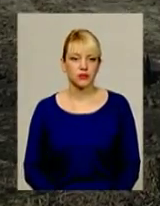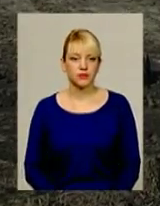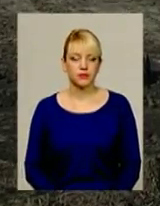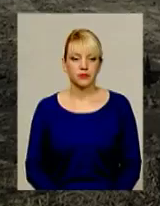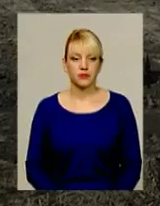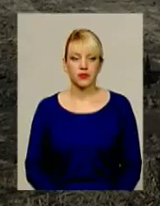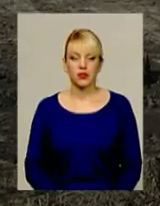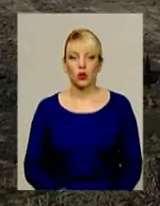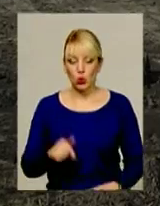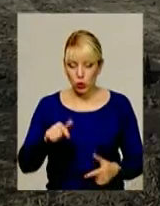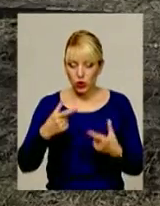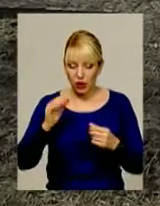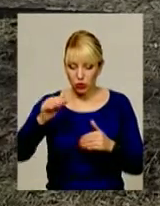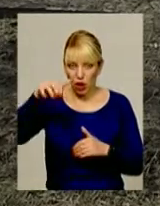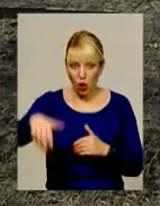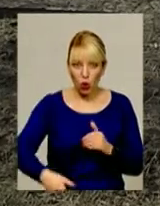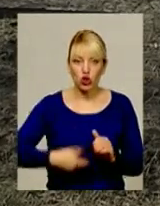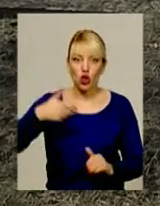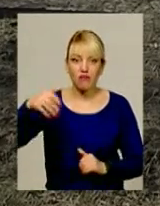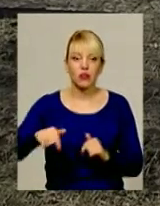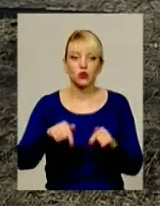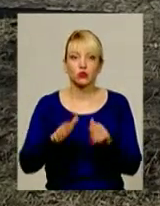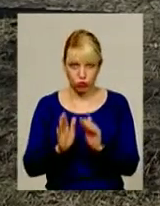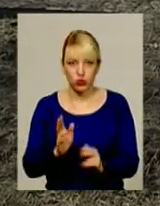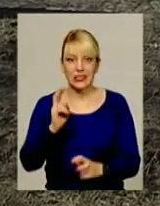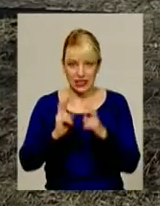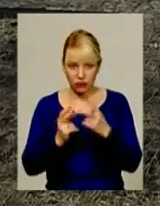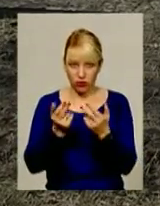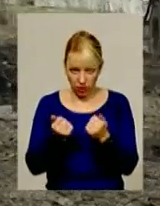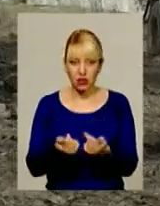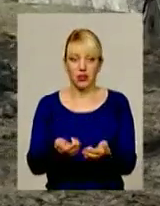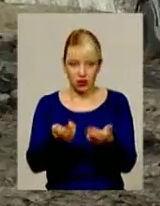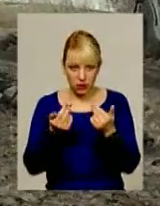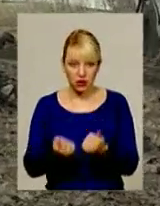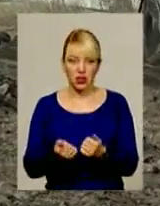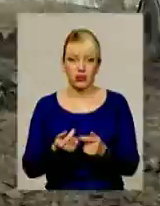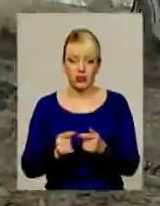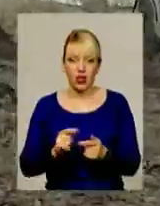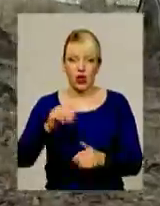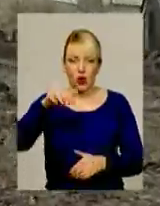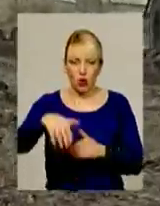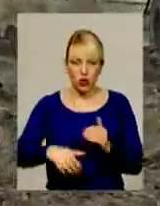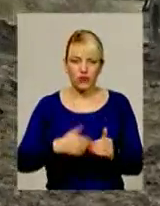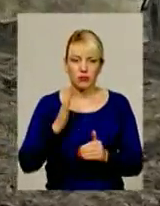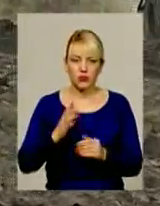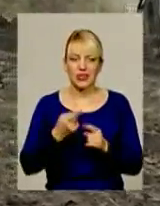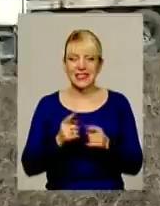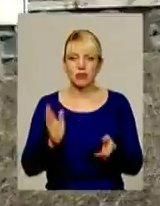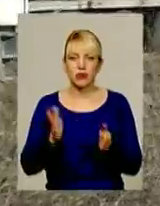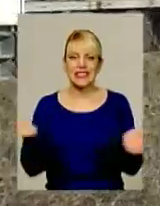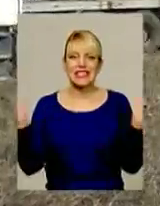Тут, риється, котлован буде безпосередньо стояти завод, так? Так. Колони будуть стояти, під перекриття, це закрити приміщення.